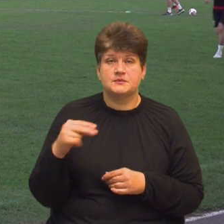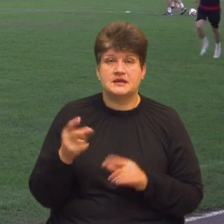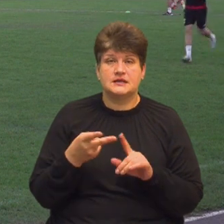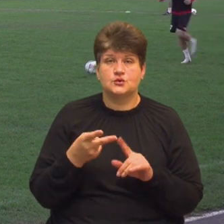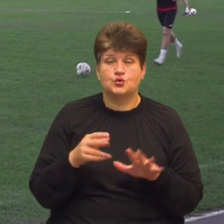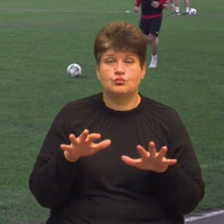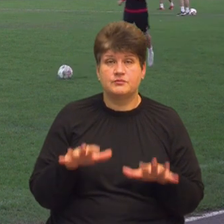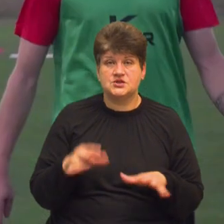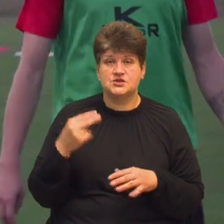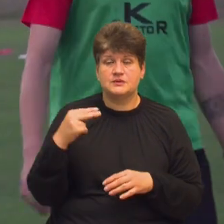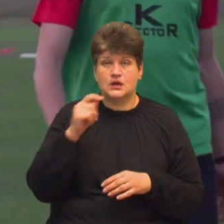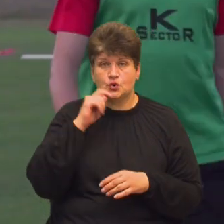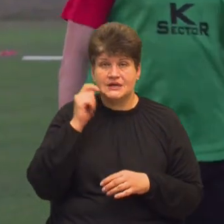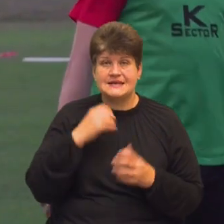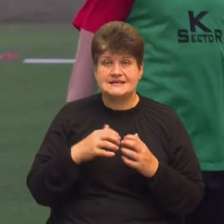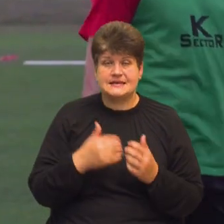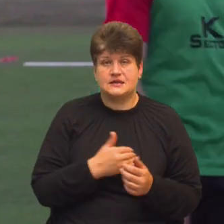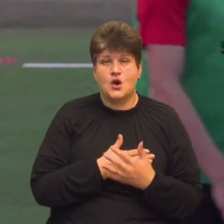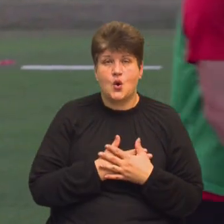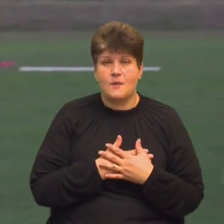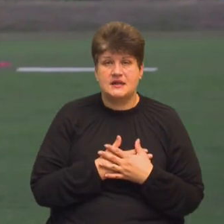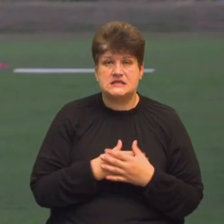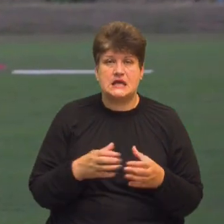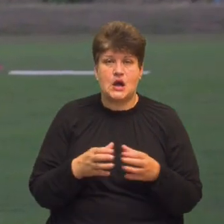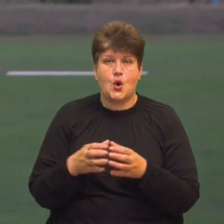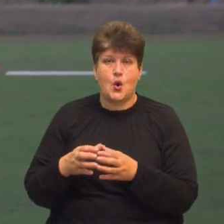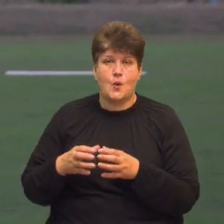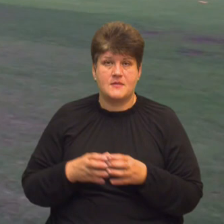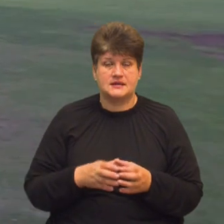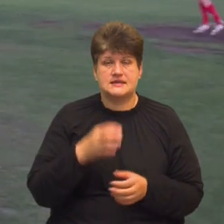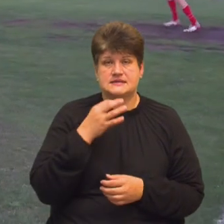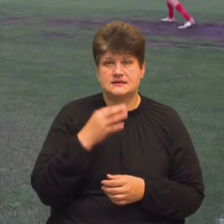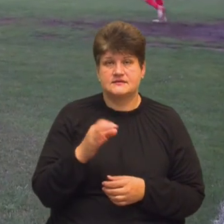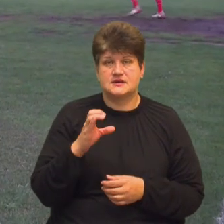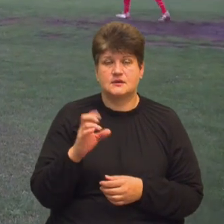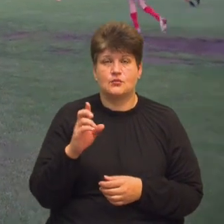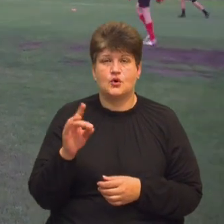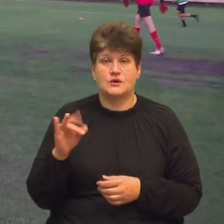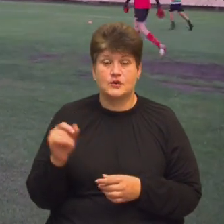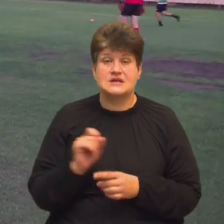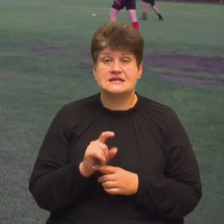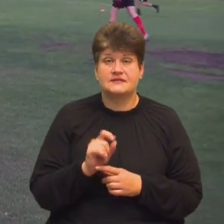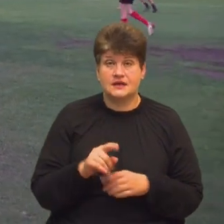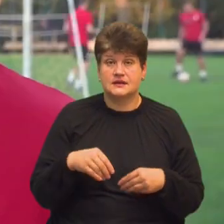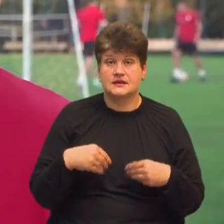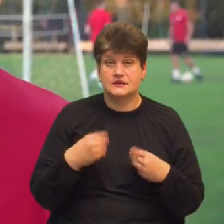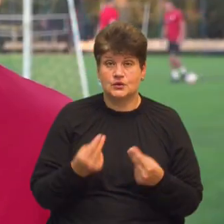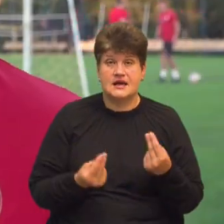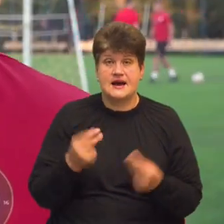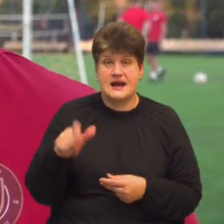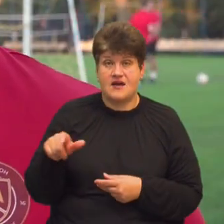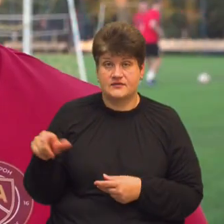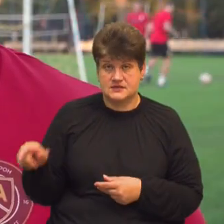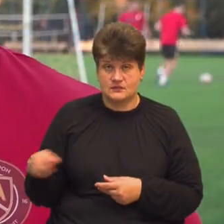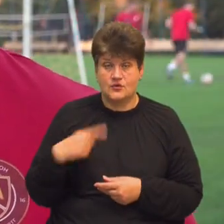України серед аматорських команд, розповів головний тренер Сергій Бородяченко. Про завдання, які ставить гравцям, каже. Перед